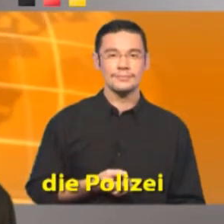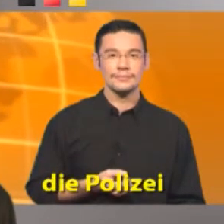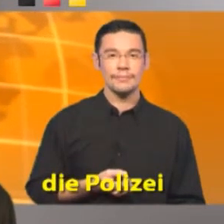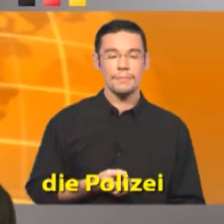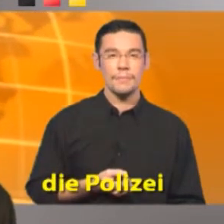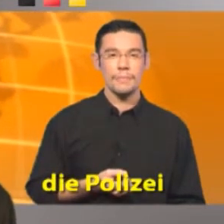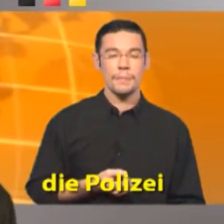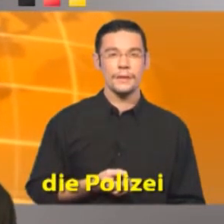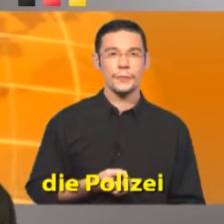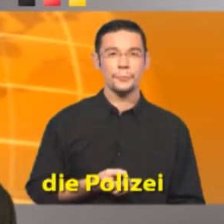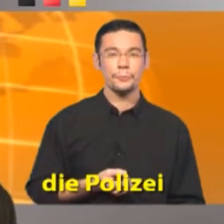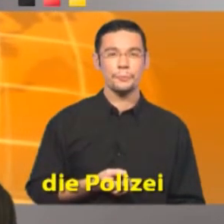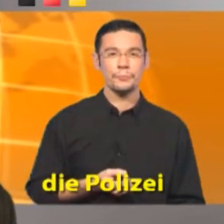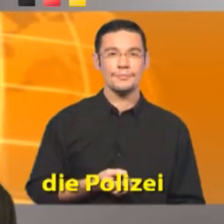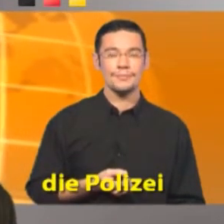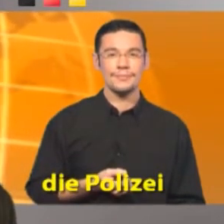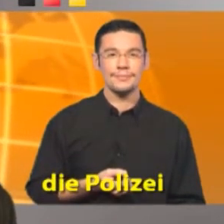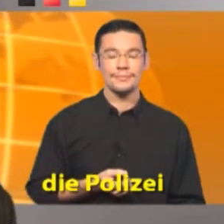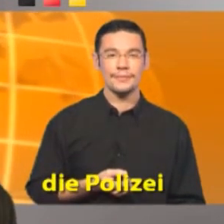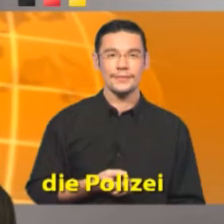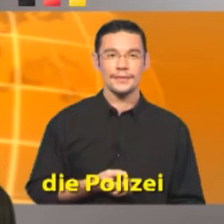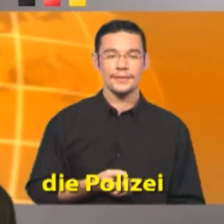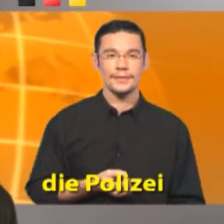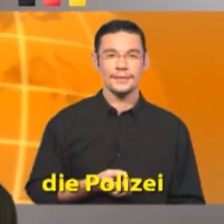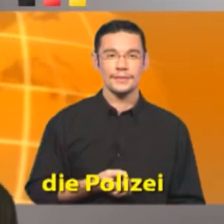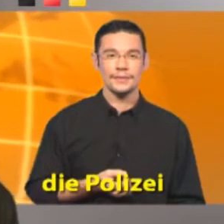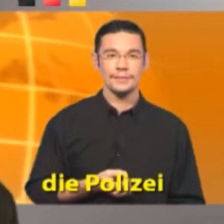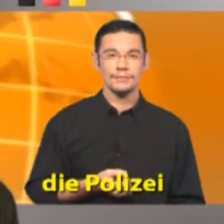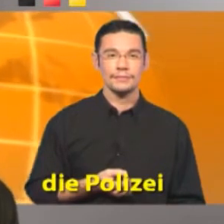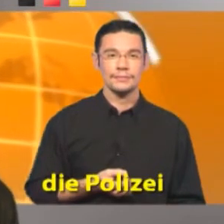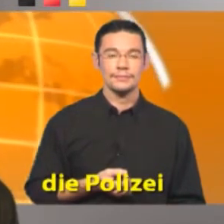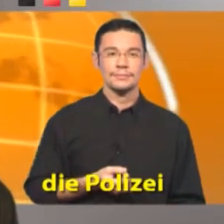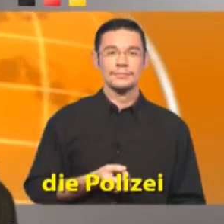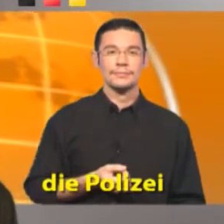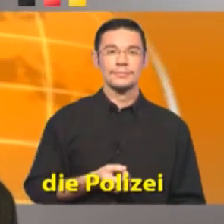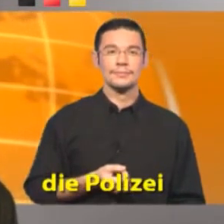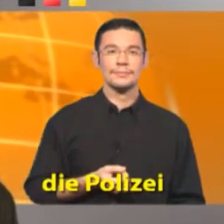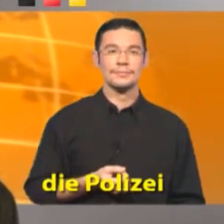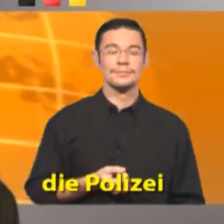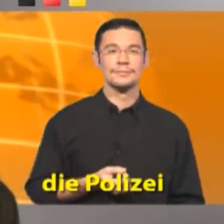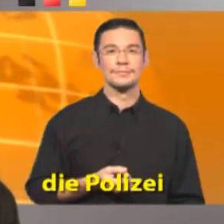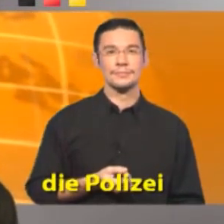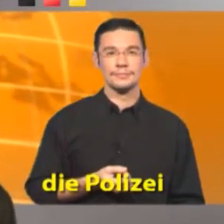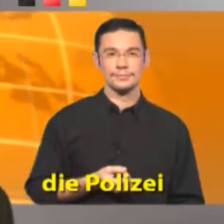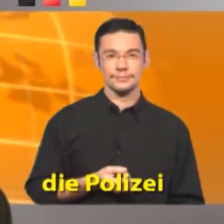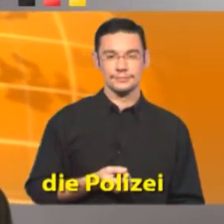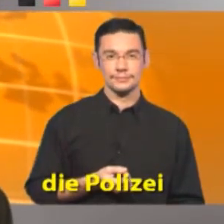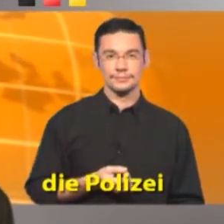La Policía La Policía